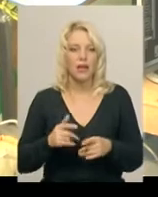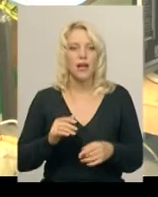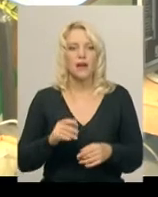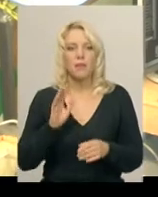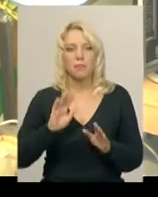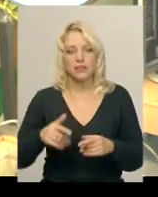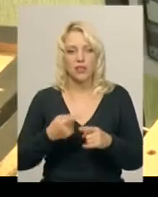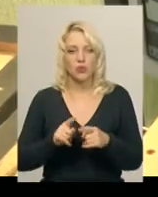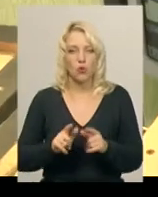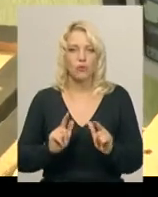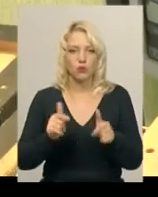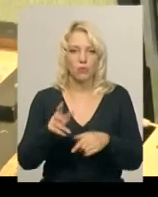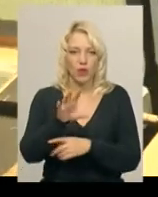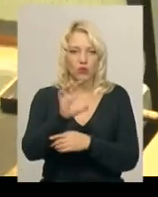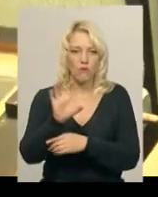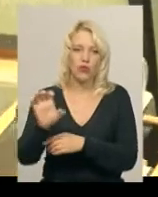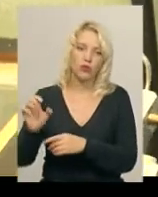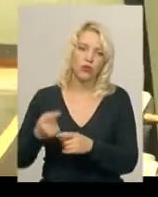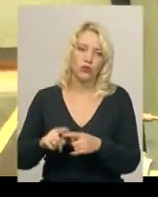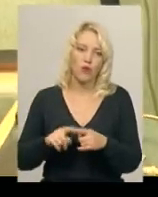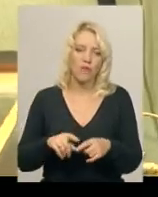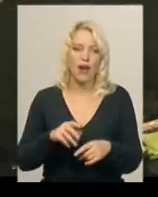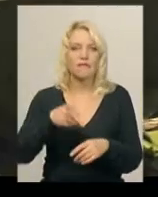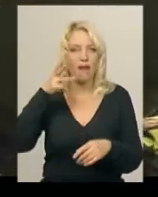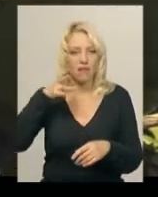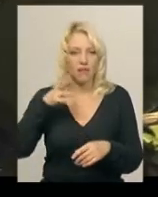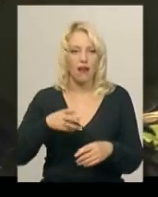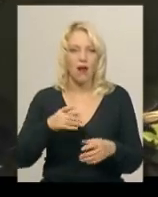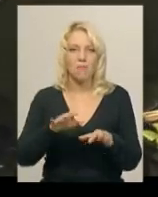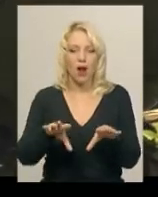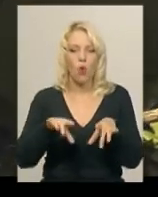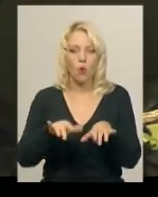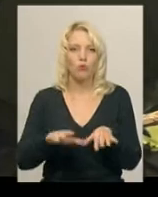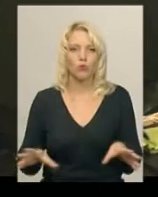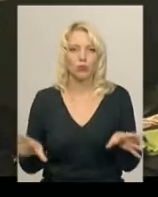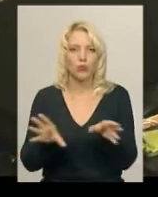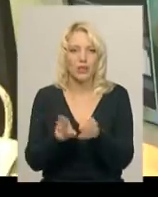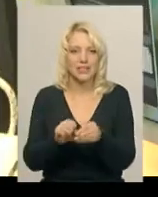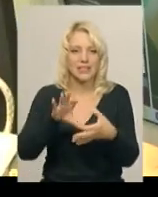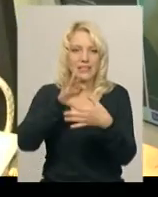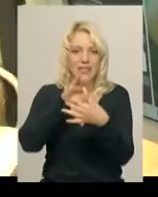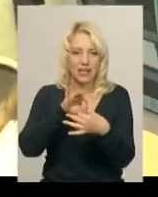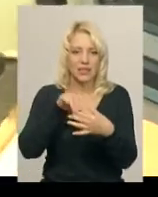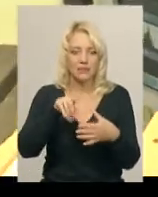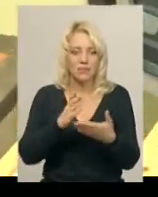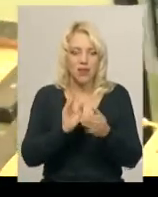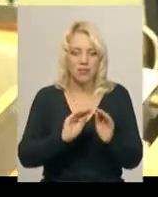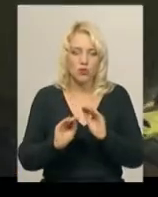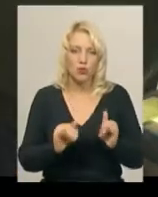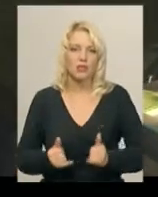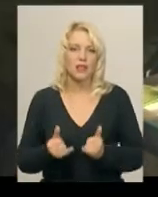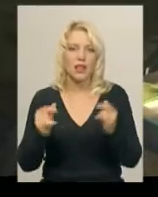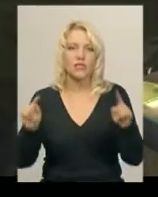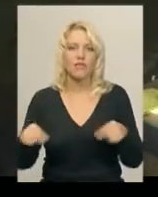приступити до фотографування. Камера нерухомо з'єднана з комп'ютером, на якому встановлені усі необхідні налаштування для створення світлин.